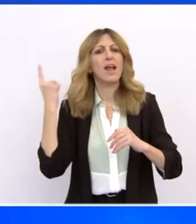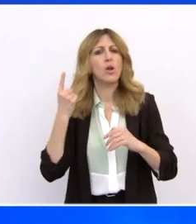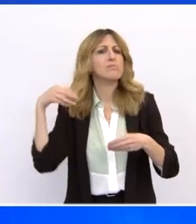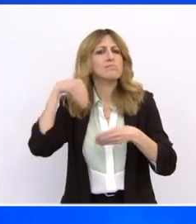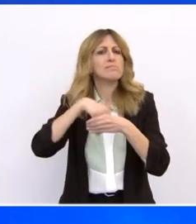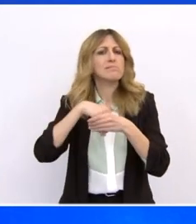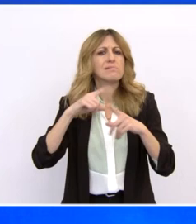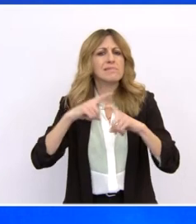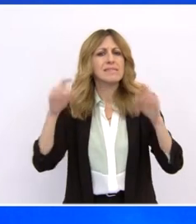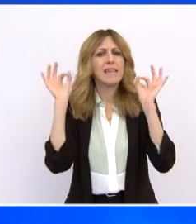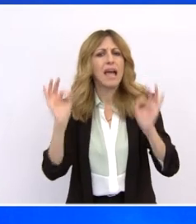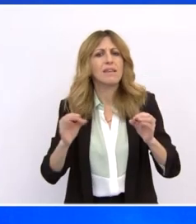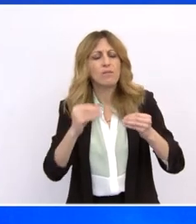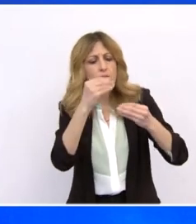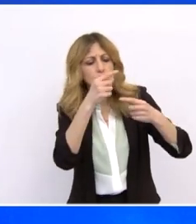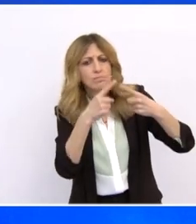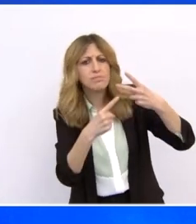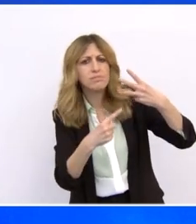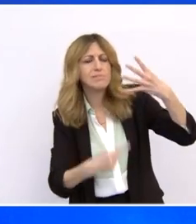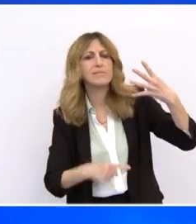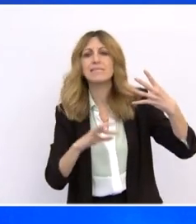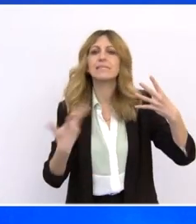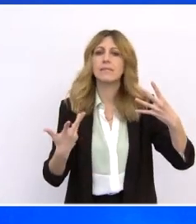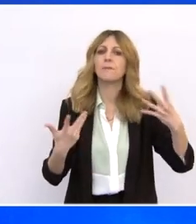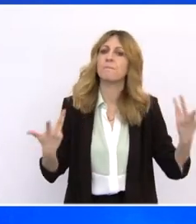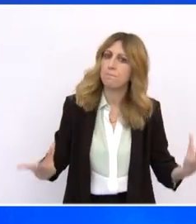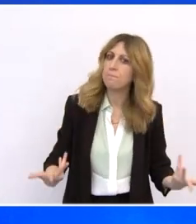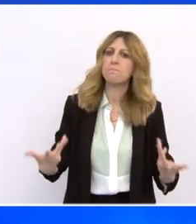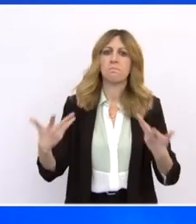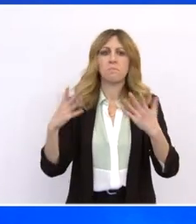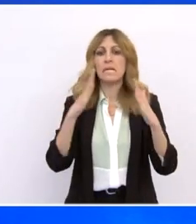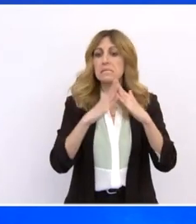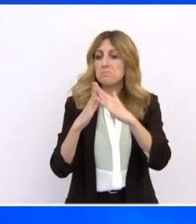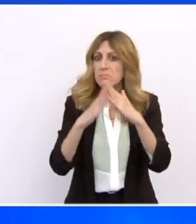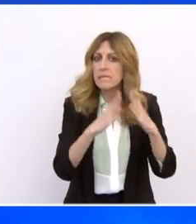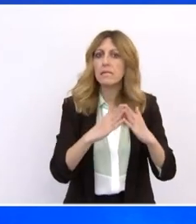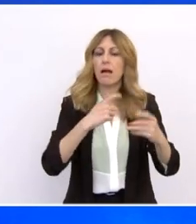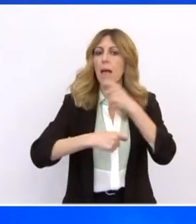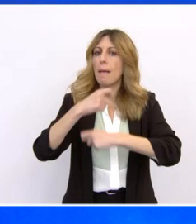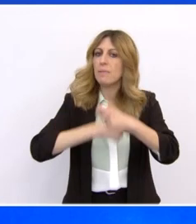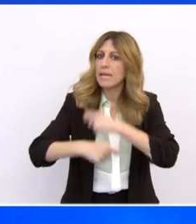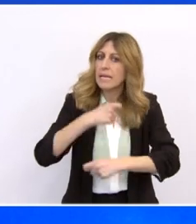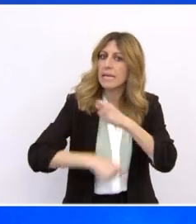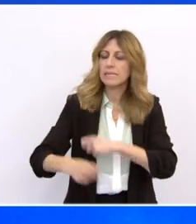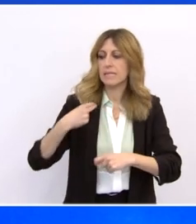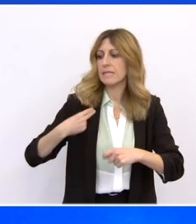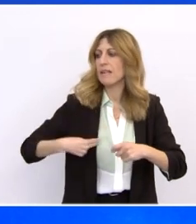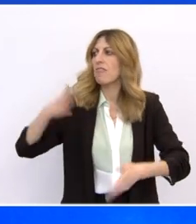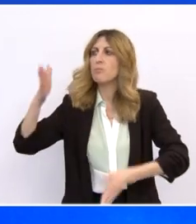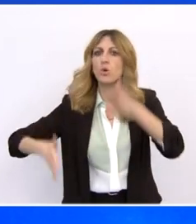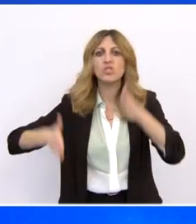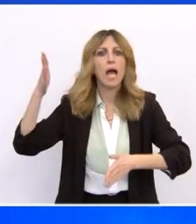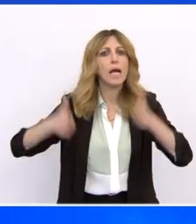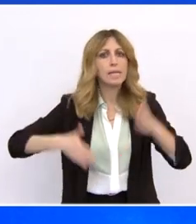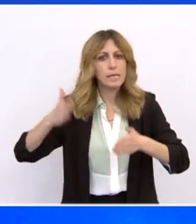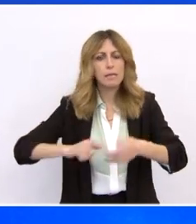ένα εκτεταμένο πρόγραμμα εξοικονομό για νοικοκυριά επιχειρήσεις αλλά και για το δημόσιο, δημόσια κτίρια και υποδομές.